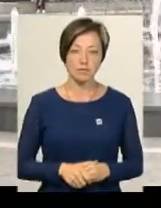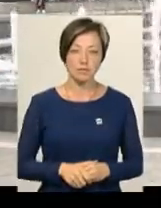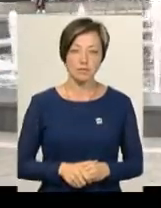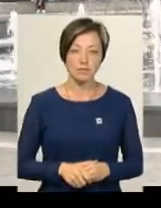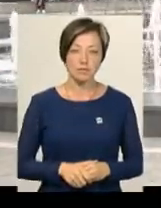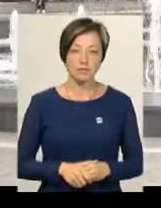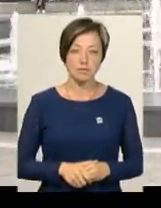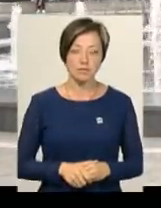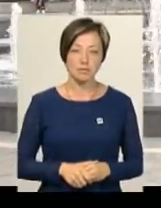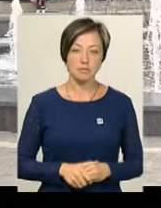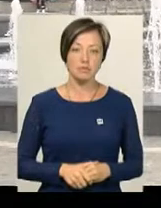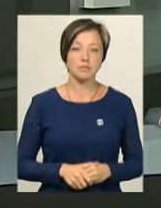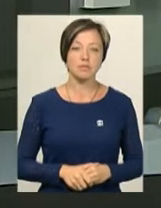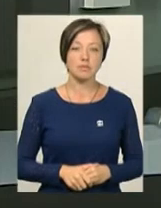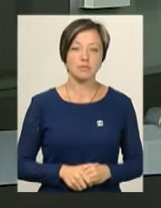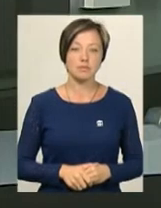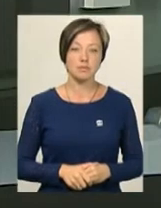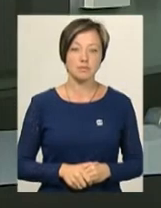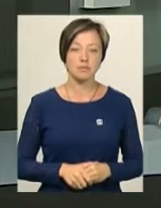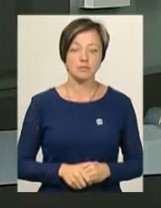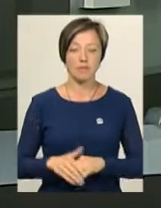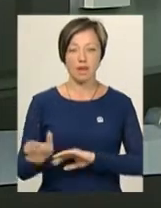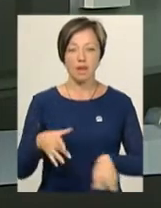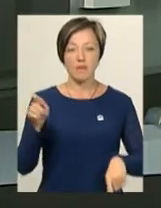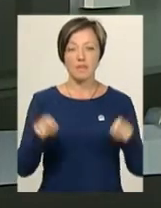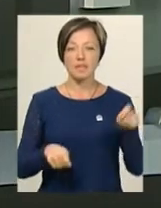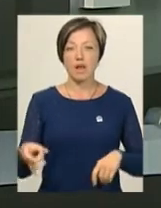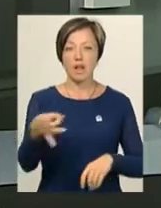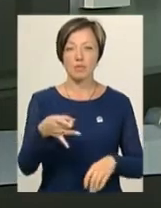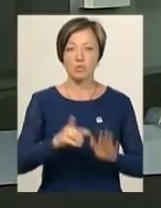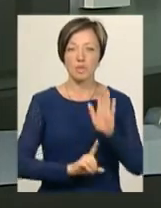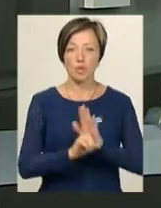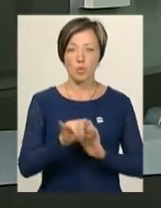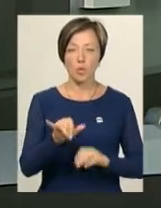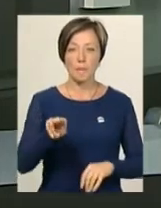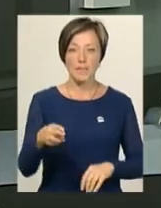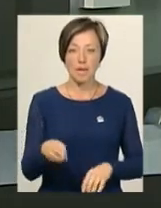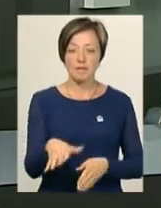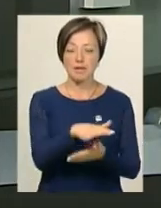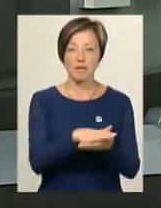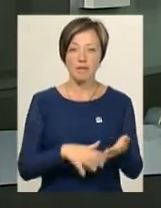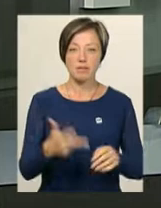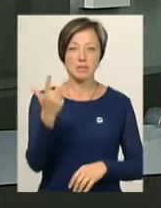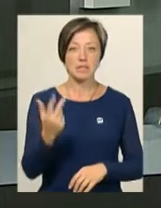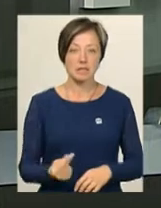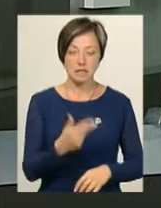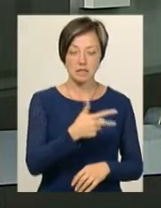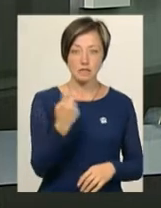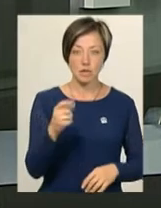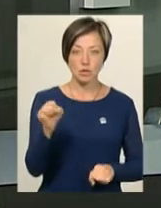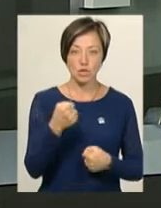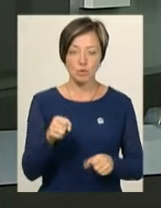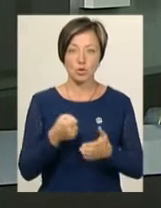новини Поділля Центр. Фестиваль «Республіка» стартує у п'ятницю. Триватиме він три дні – з 31